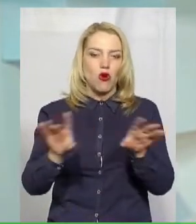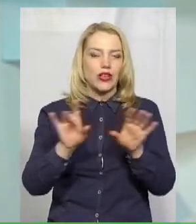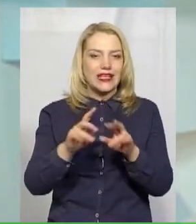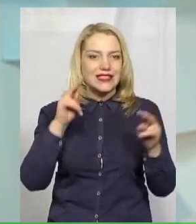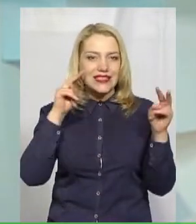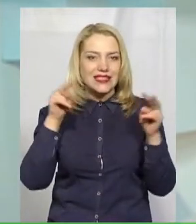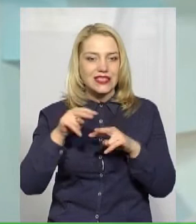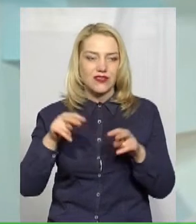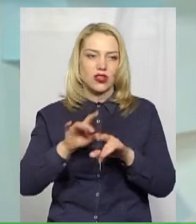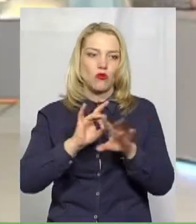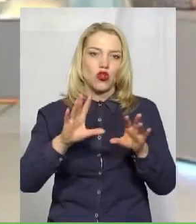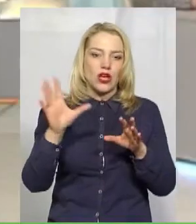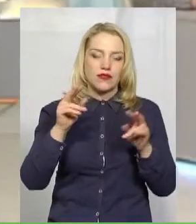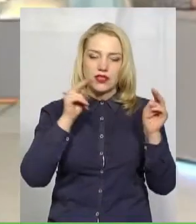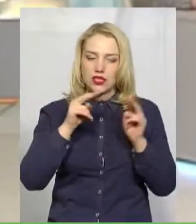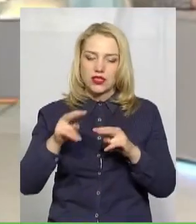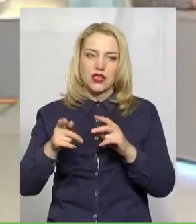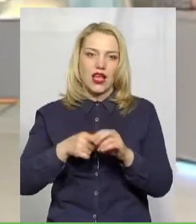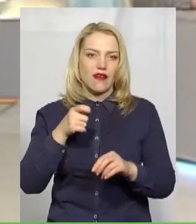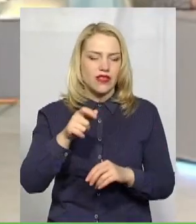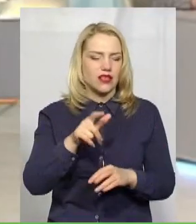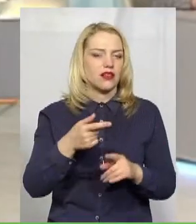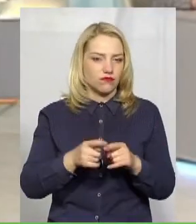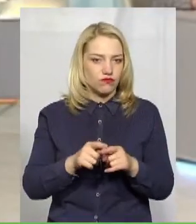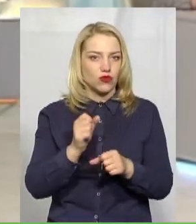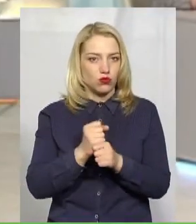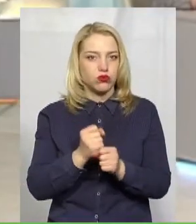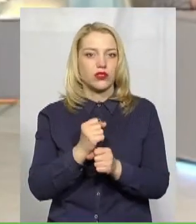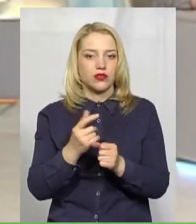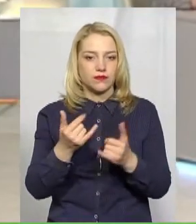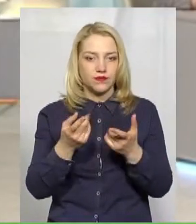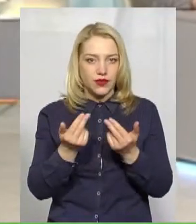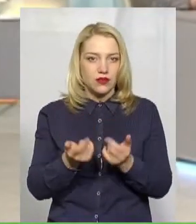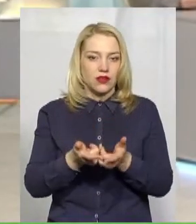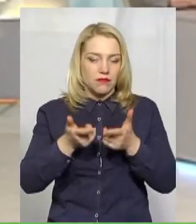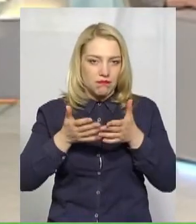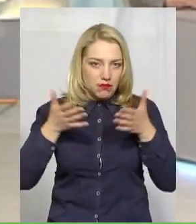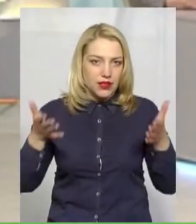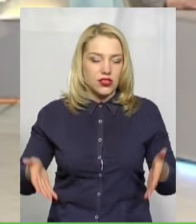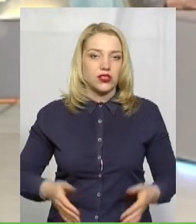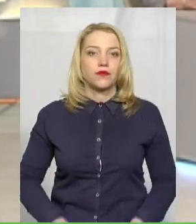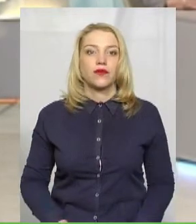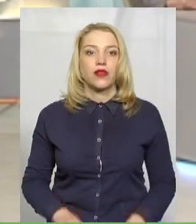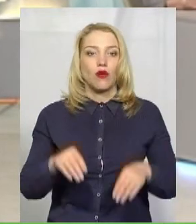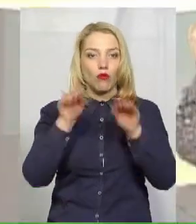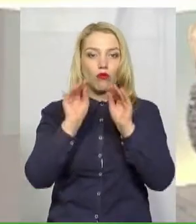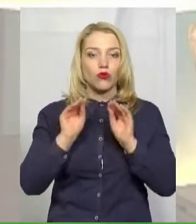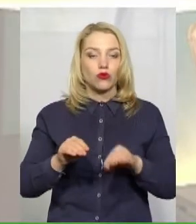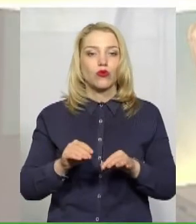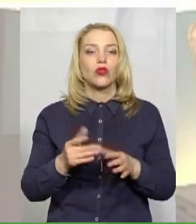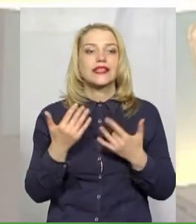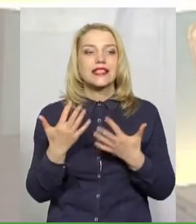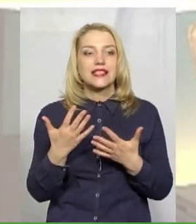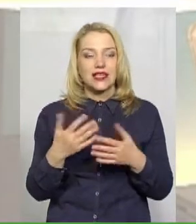пояснення усіх осіб, очевидців, заявника. Тобто, роботи стало трішечки більше. Протоколи складаєте? Скільки складено